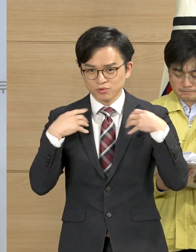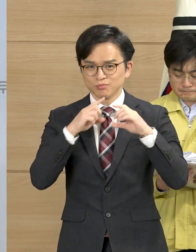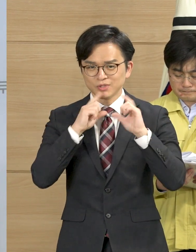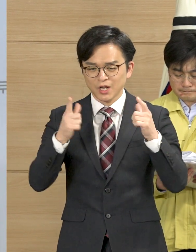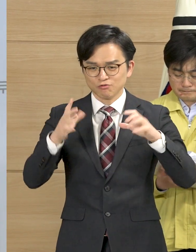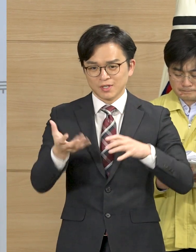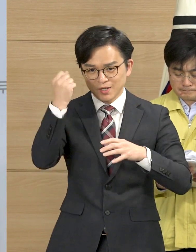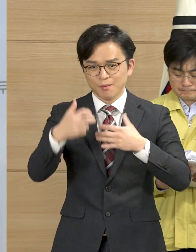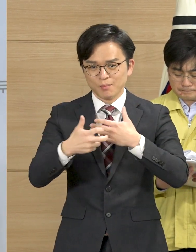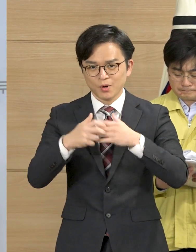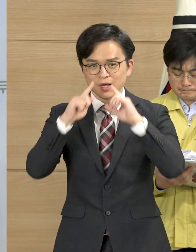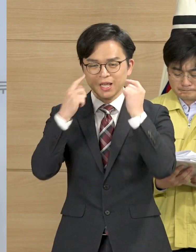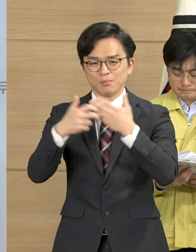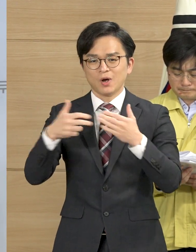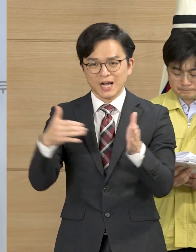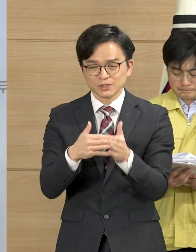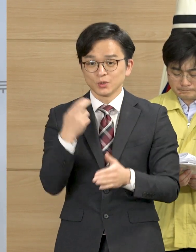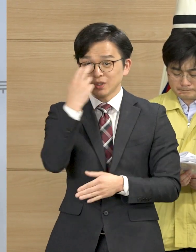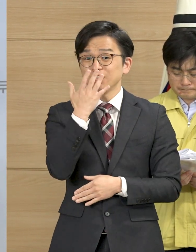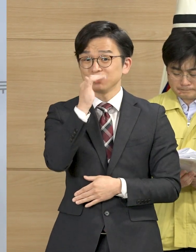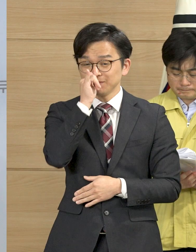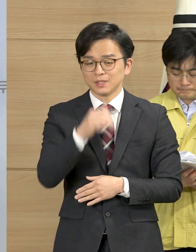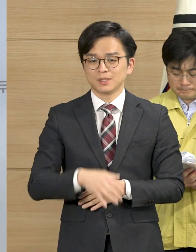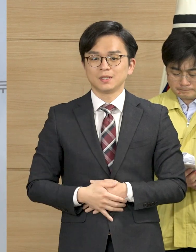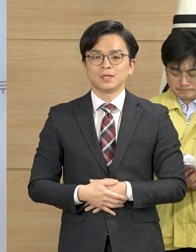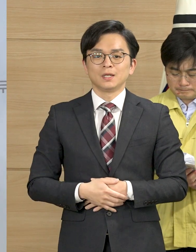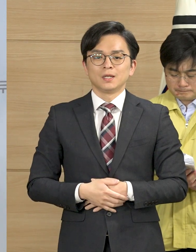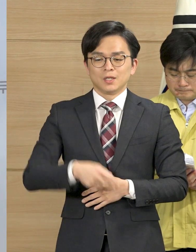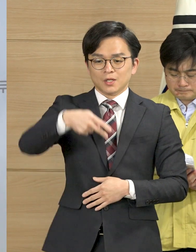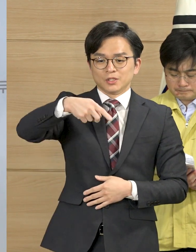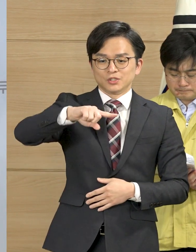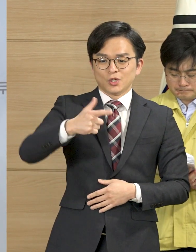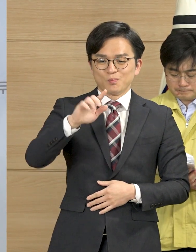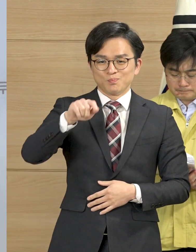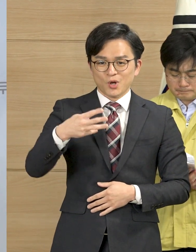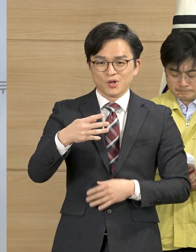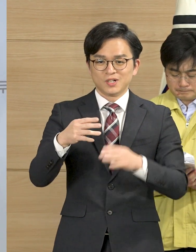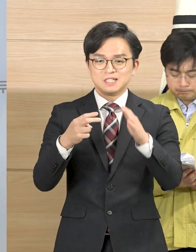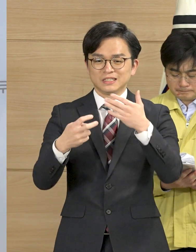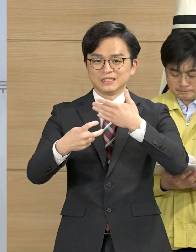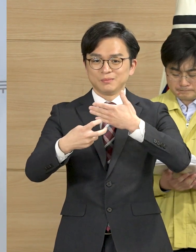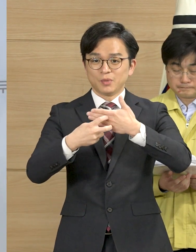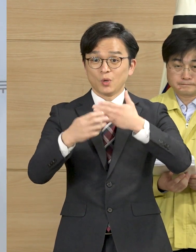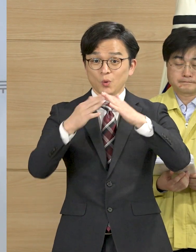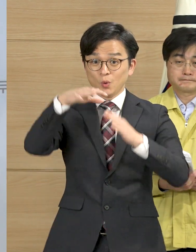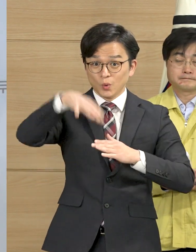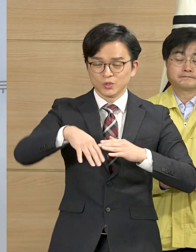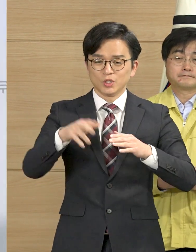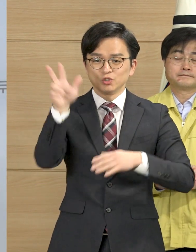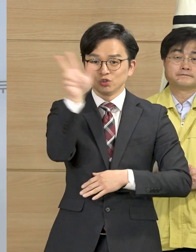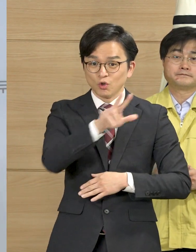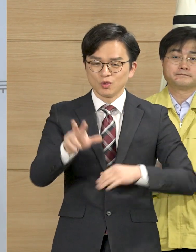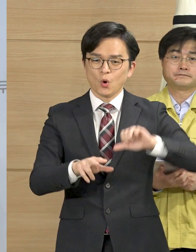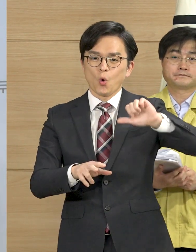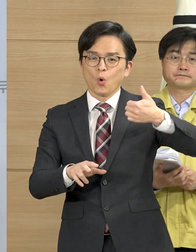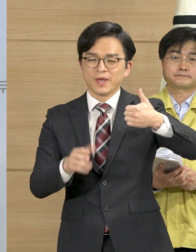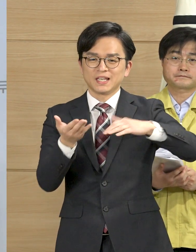가능하게 하였습니다. 선별진료소는 전국 556개까지 늘어났습니다.